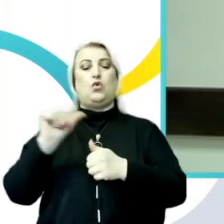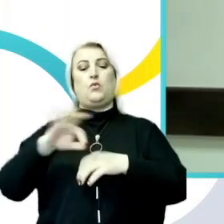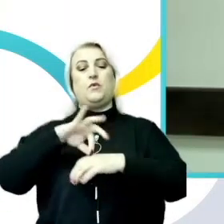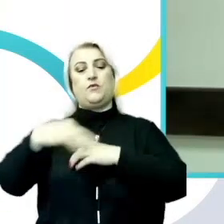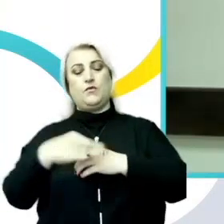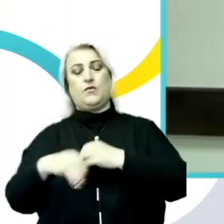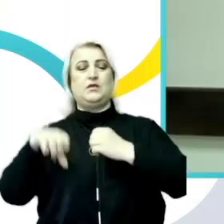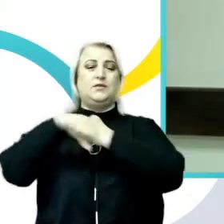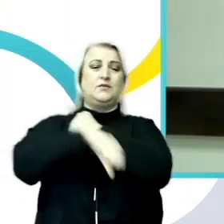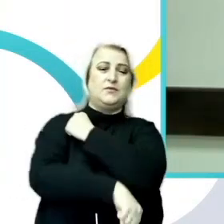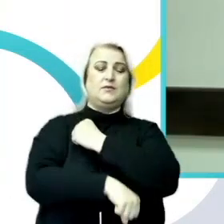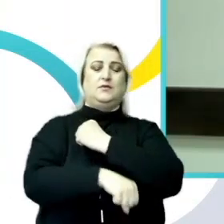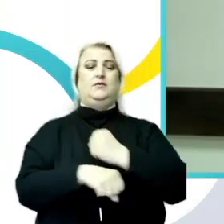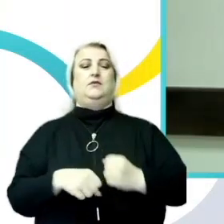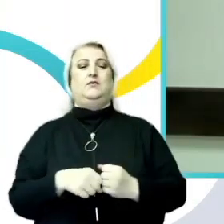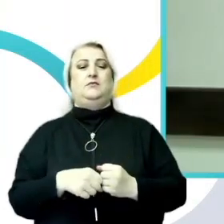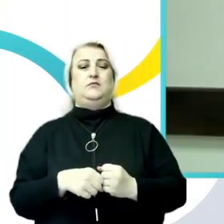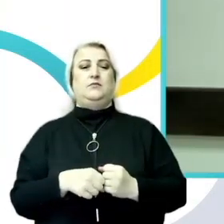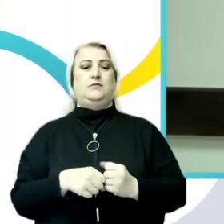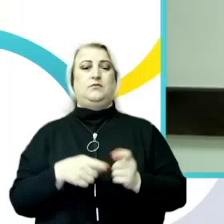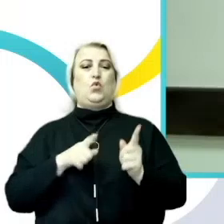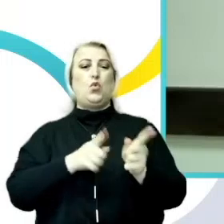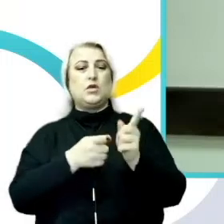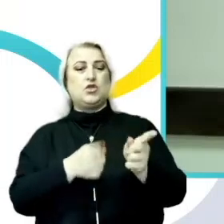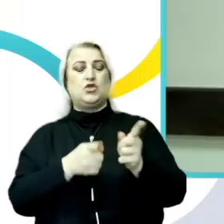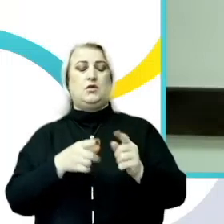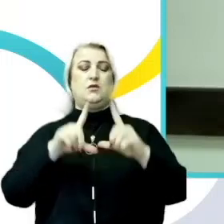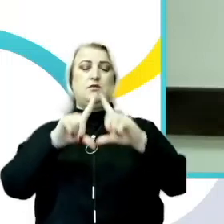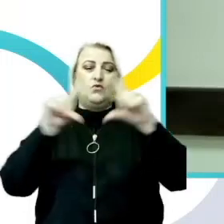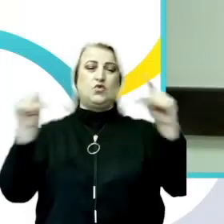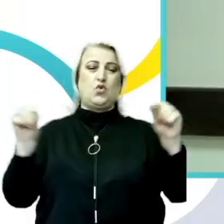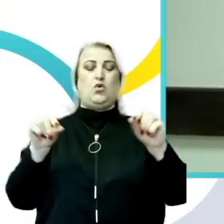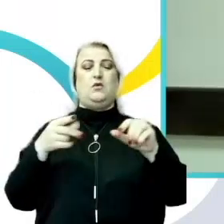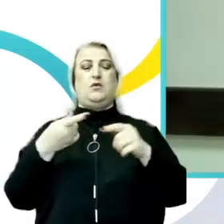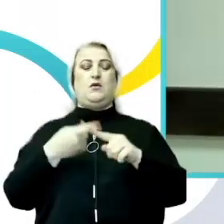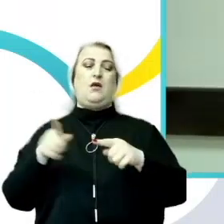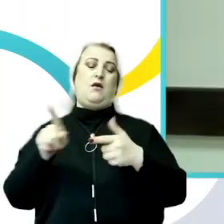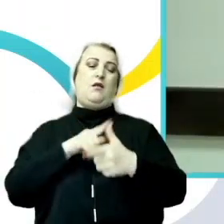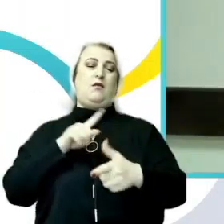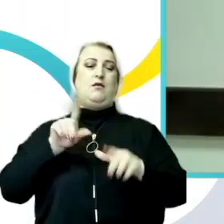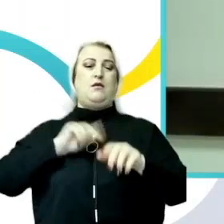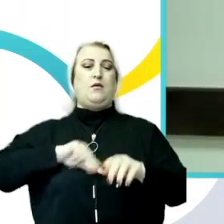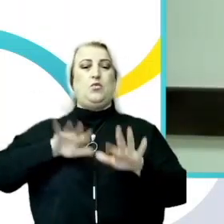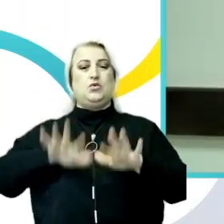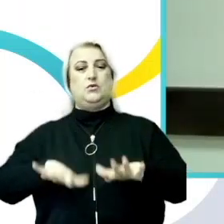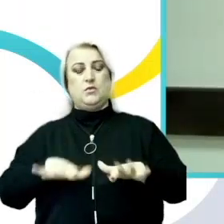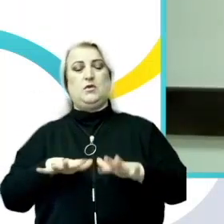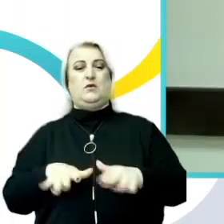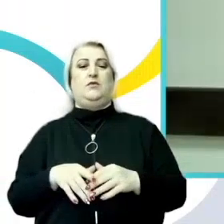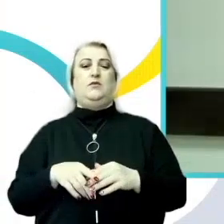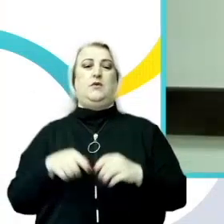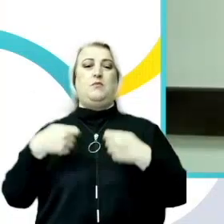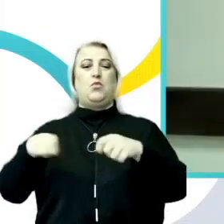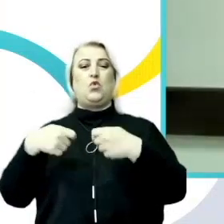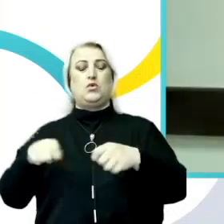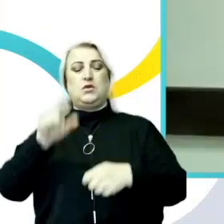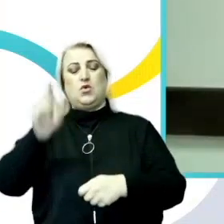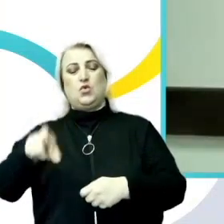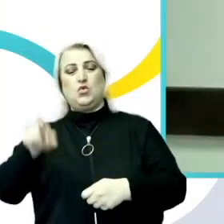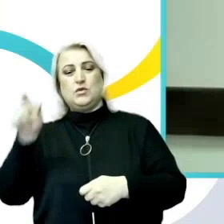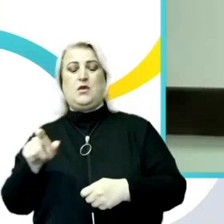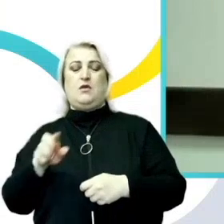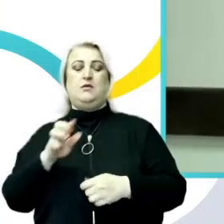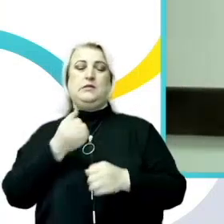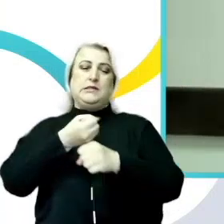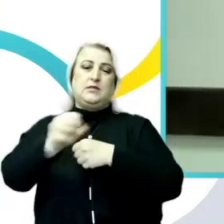abuzul sexual, intimidarea la școală sau la locul de studii, la locul de muncă, traficul de ființe umane, prostituția forțată și